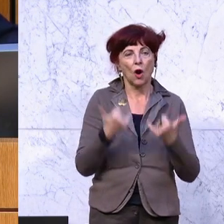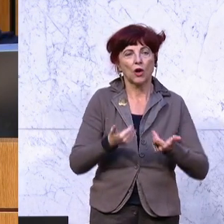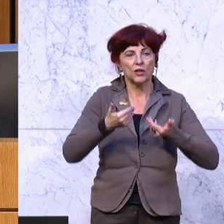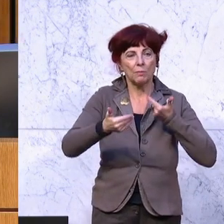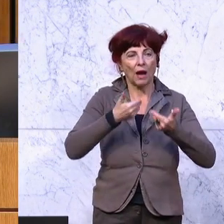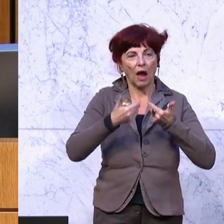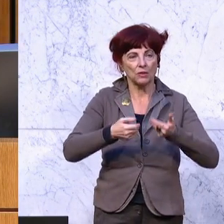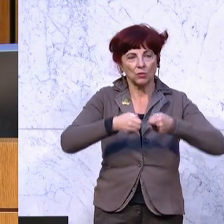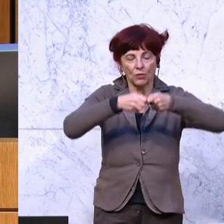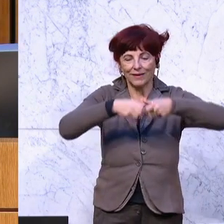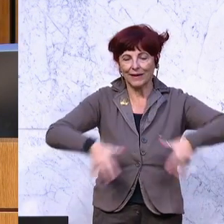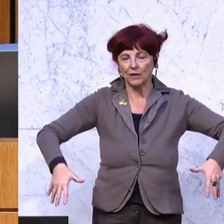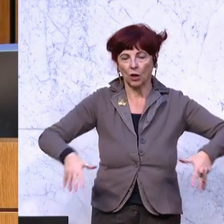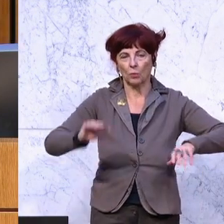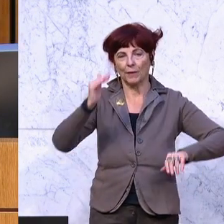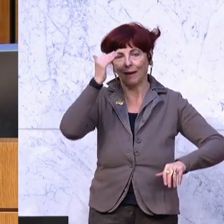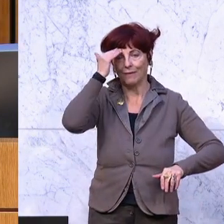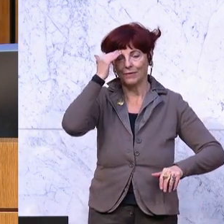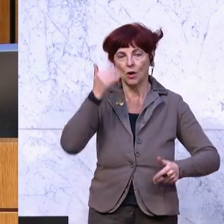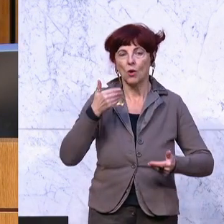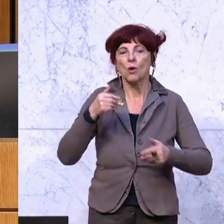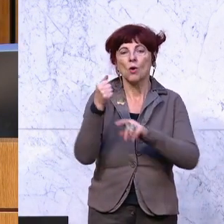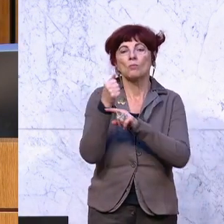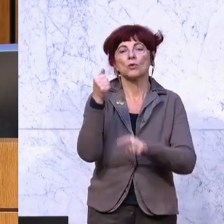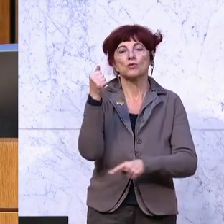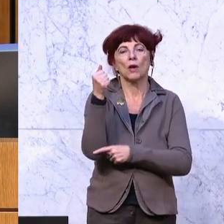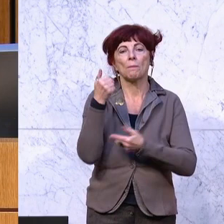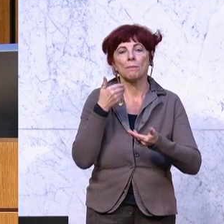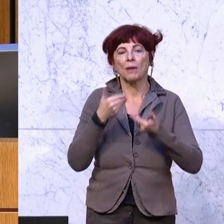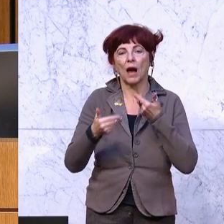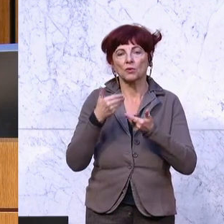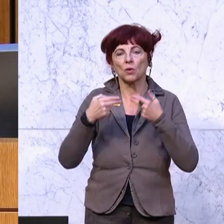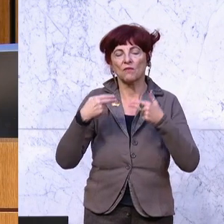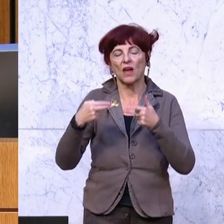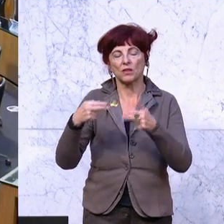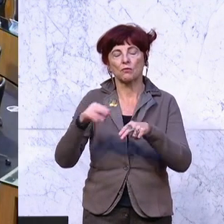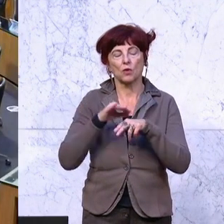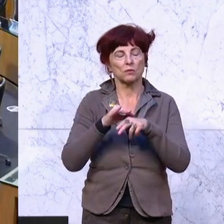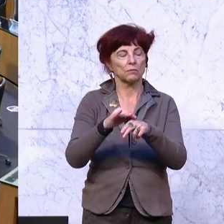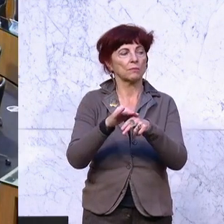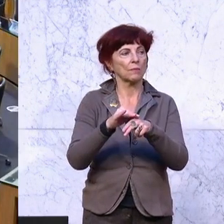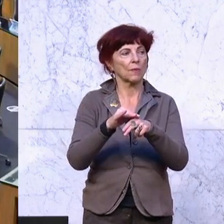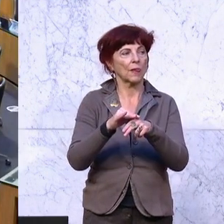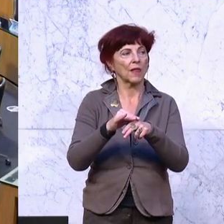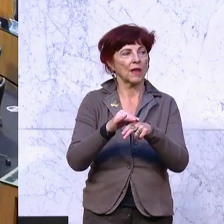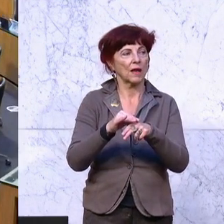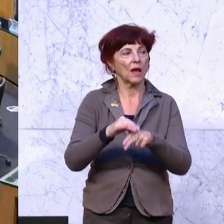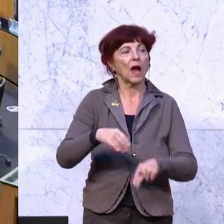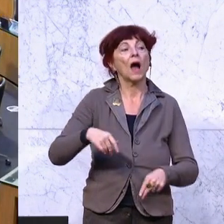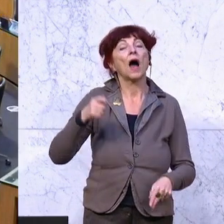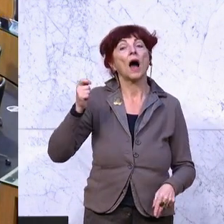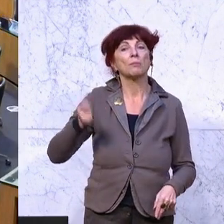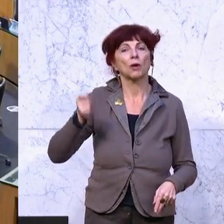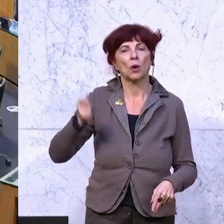bekannt. Wir setzen die Budgetberatungen fort. Ja, nach diesem hitzigen Wortgefecht geht es jetzt mit der Budgetdebatte weiter.